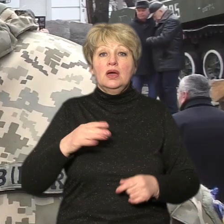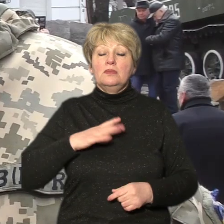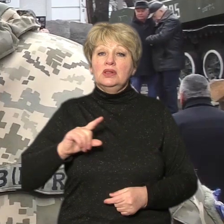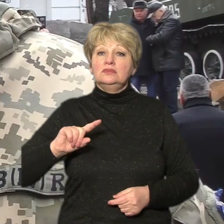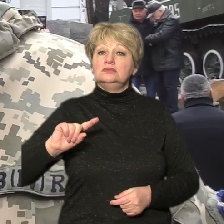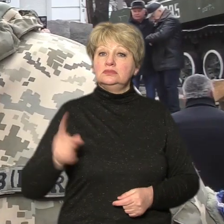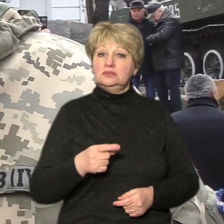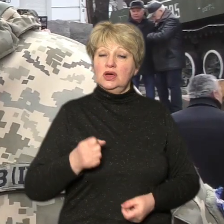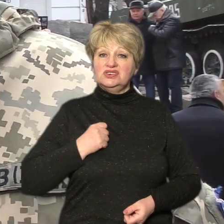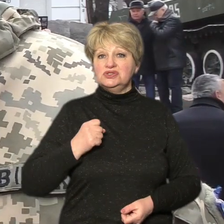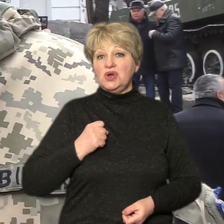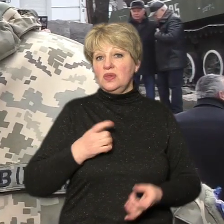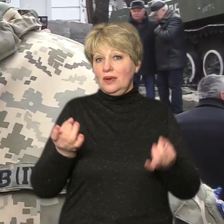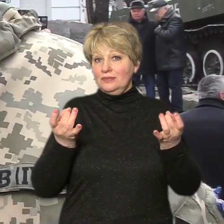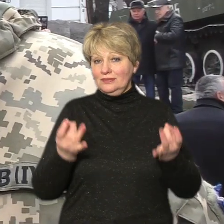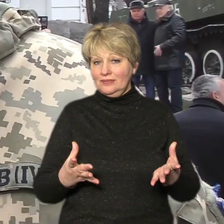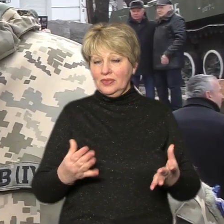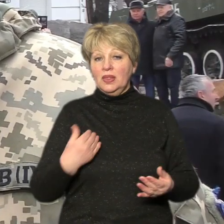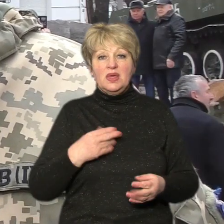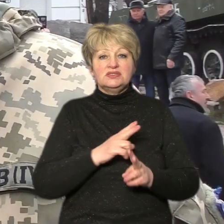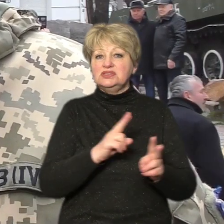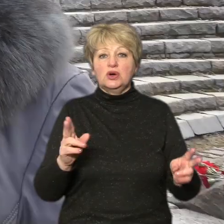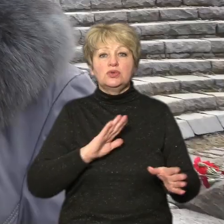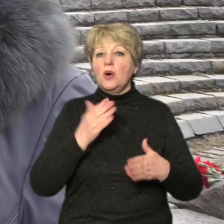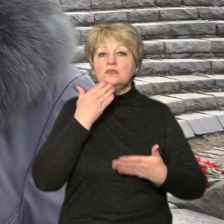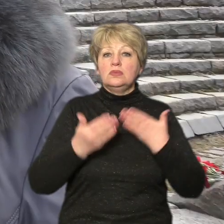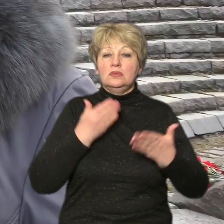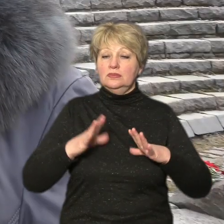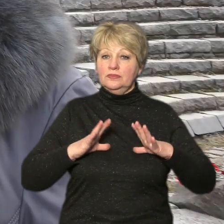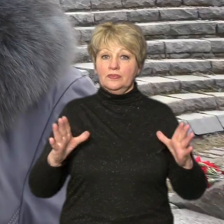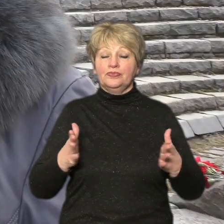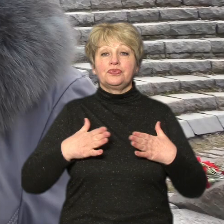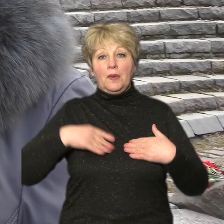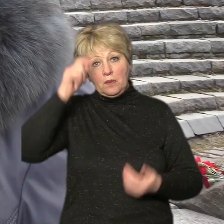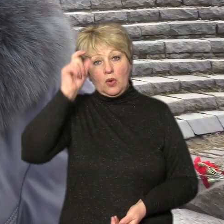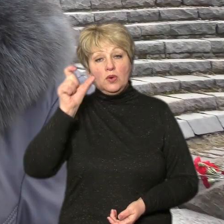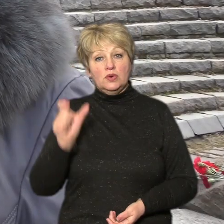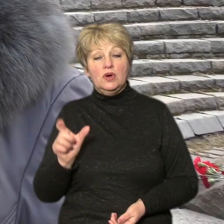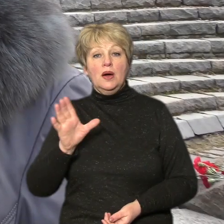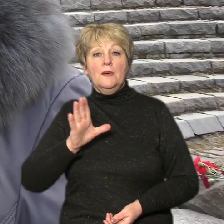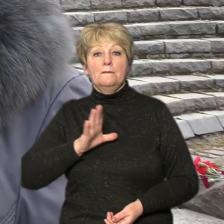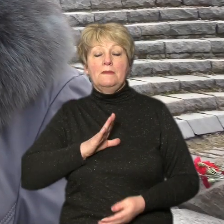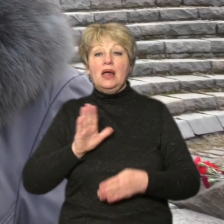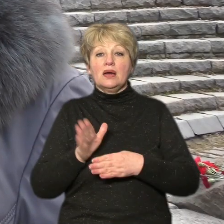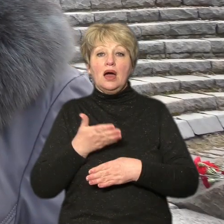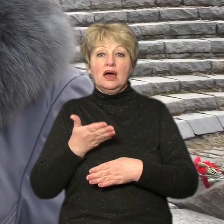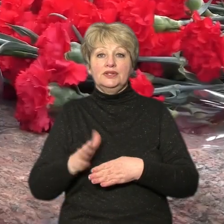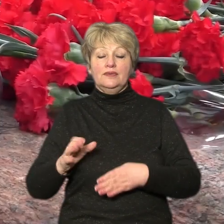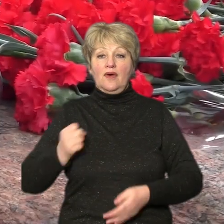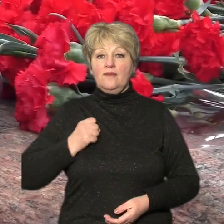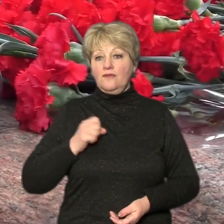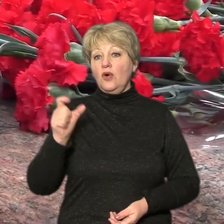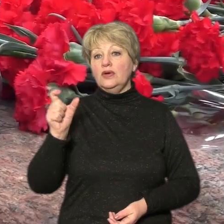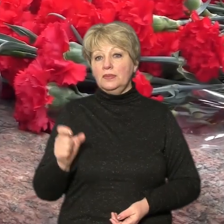призвався солдатом і нас ніхто не запитував. Мій чоловік був кадровим військовим.